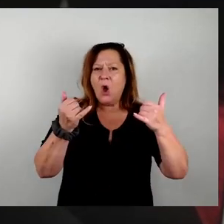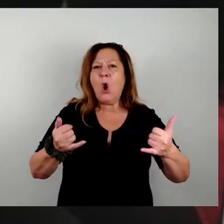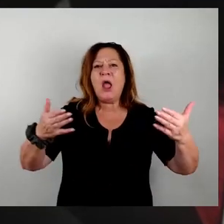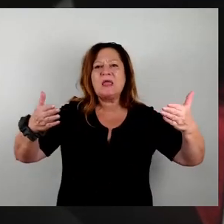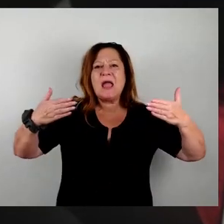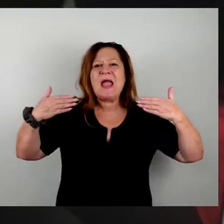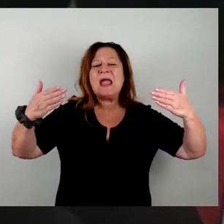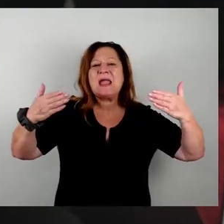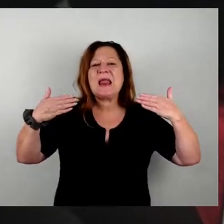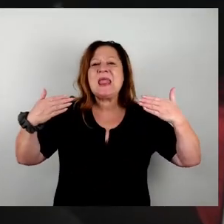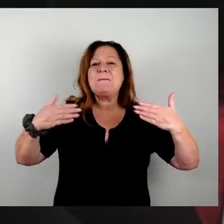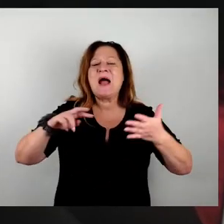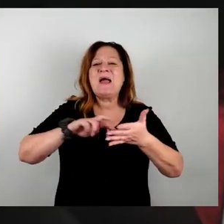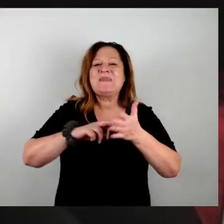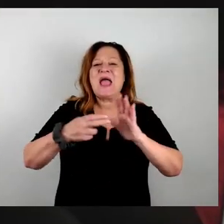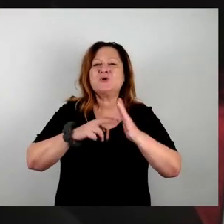geredet haben,